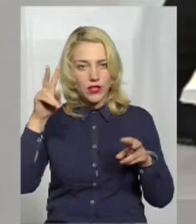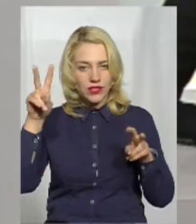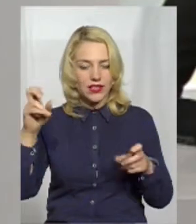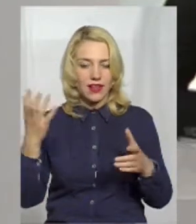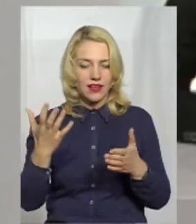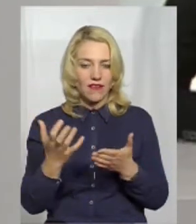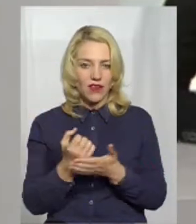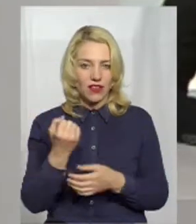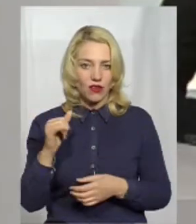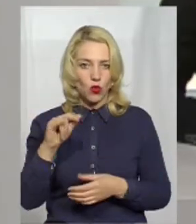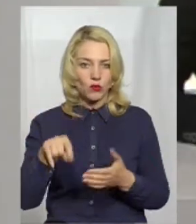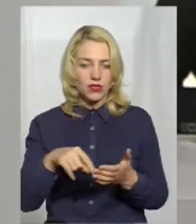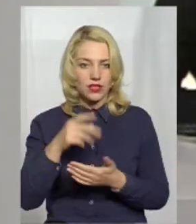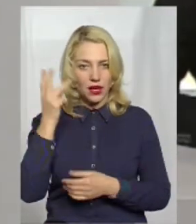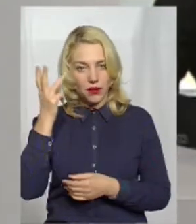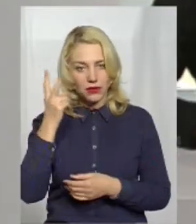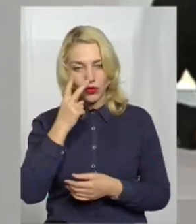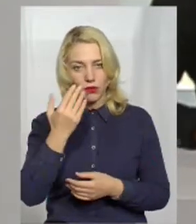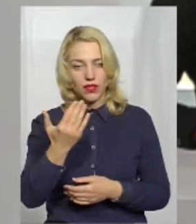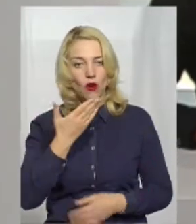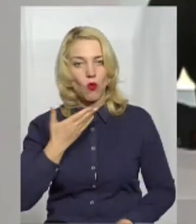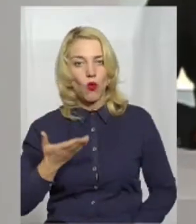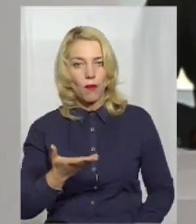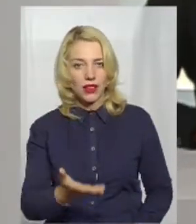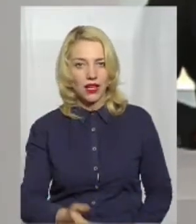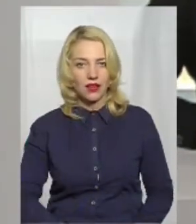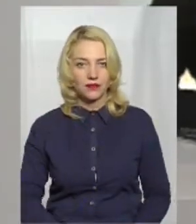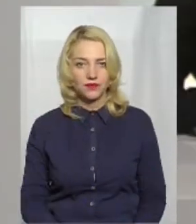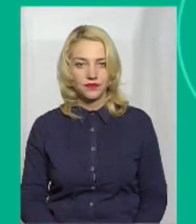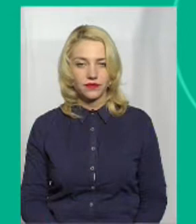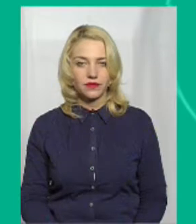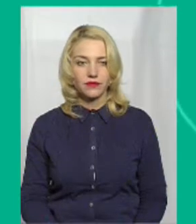Хмельницькому. Подивимося її коментар і повернемось до нашої розмови.